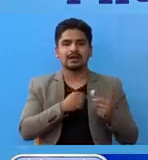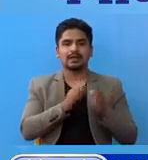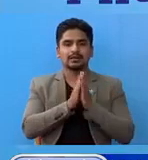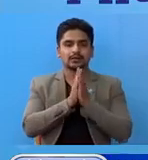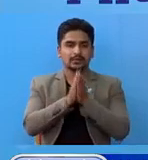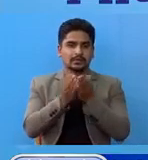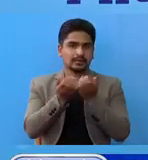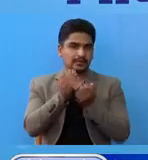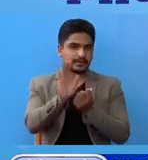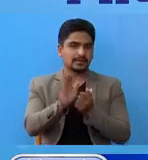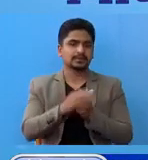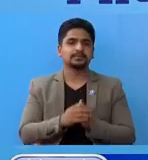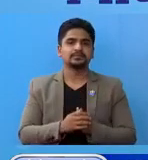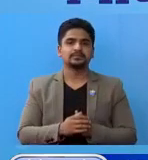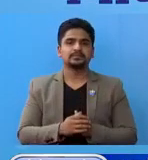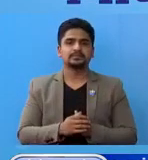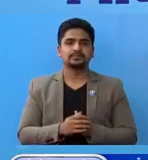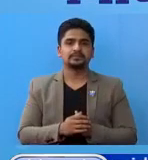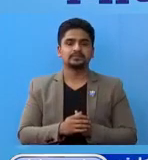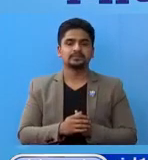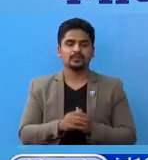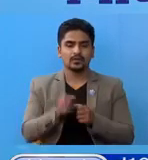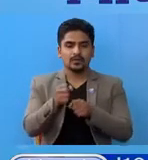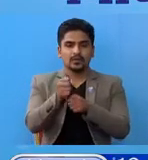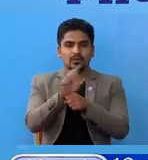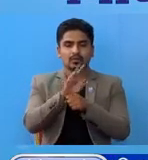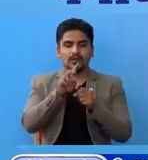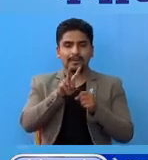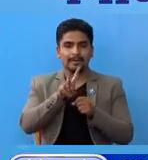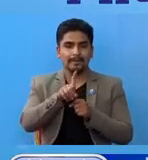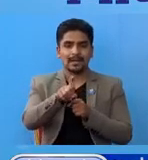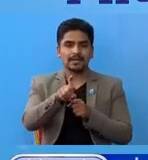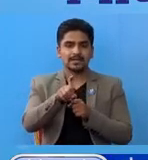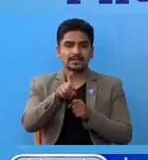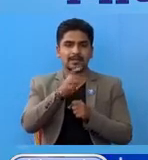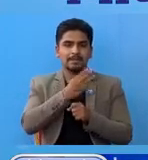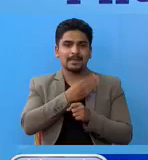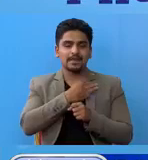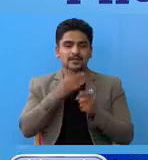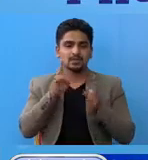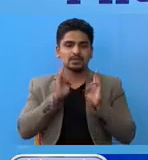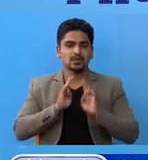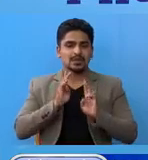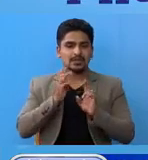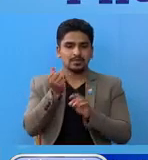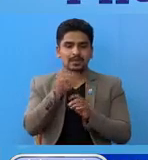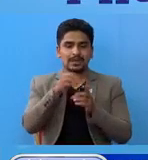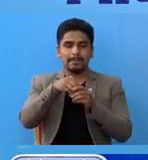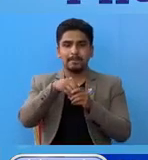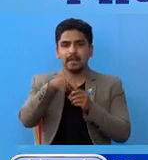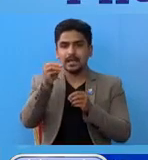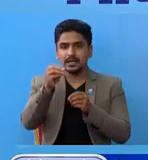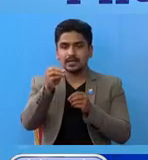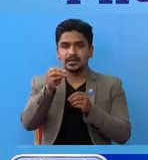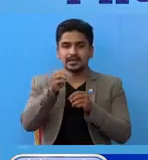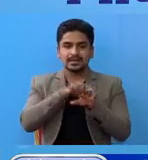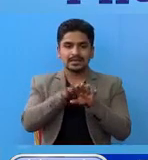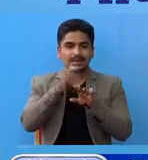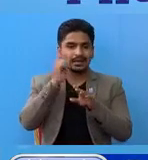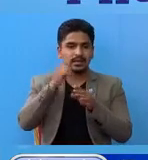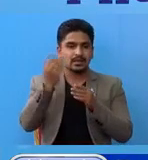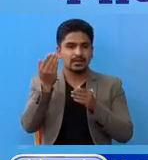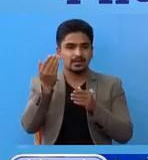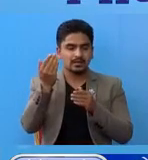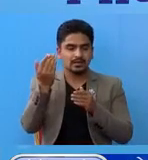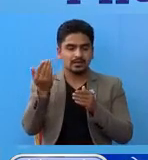अपिल गर्दा चा, कोरोना बाहिरस मानिसको सरीर बंदा बाहिर धेरेई दिन